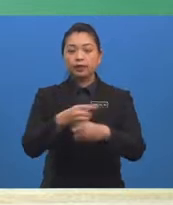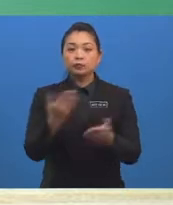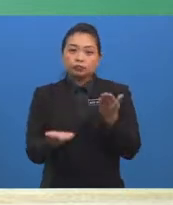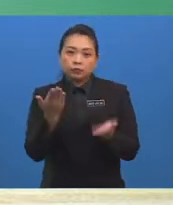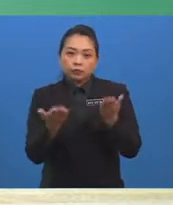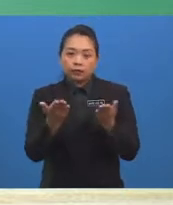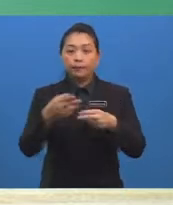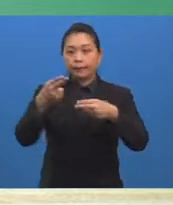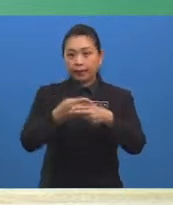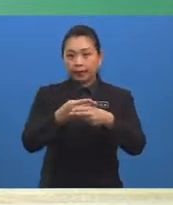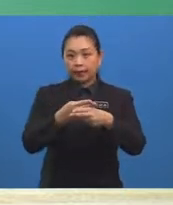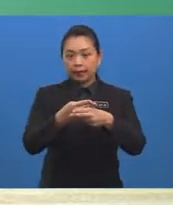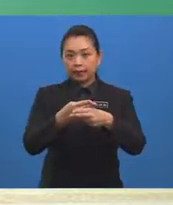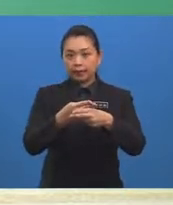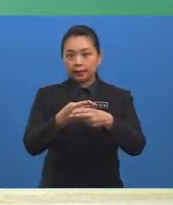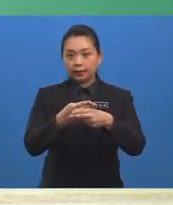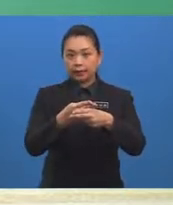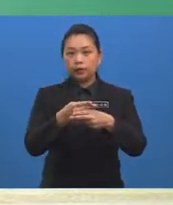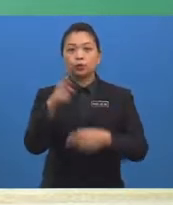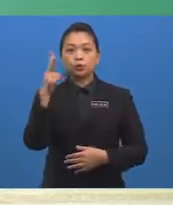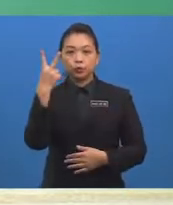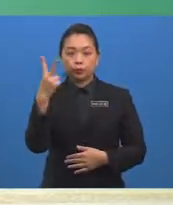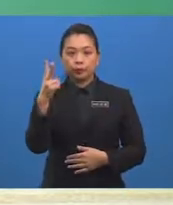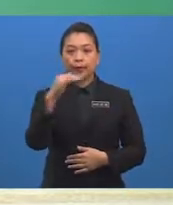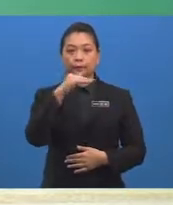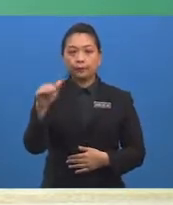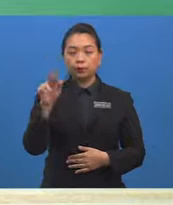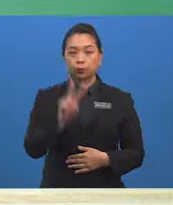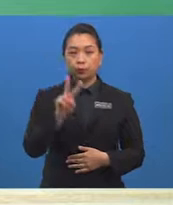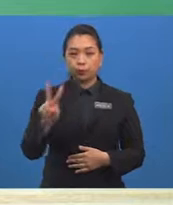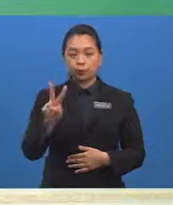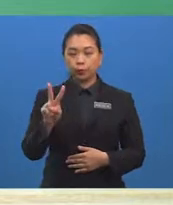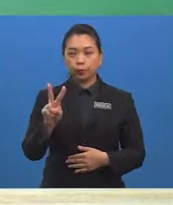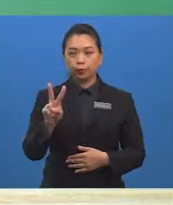yang dipilih iaitu 12 per 22